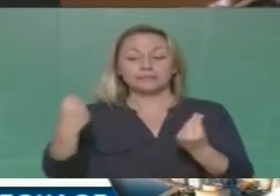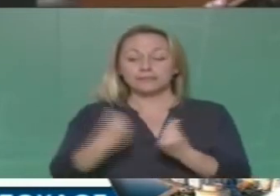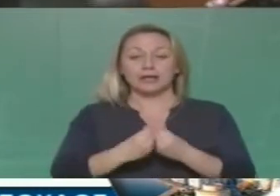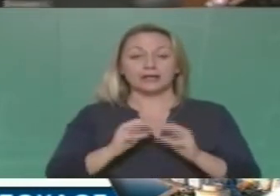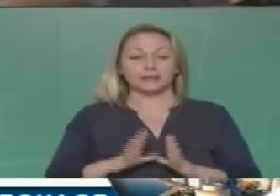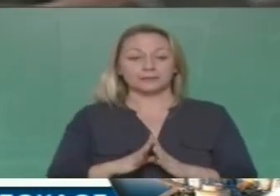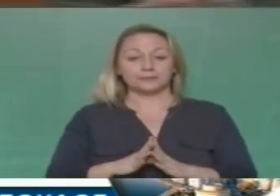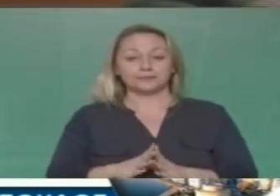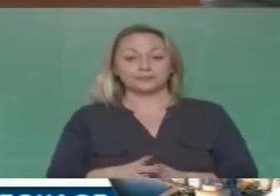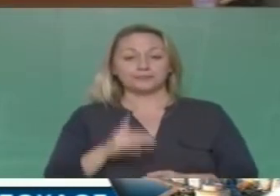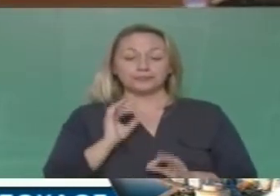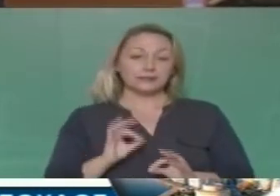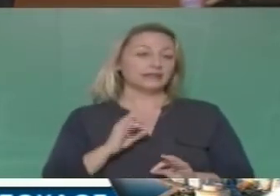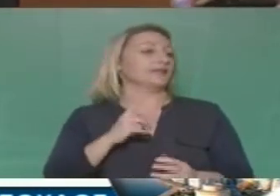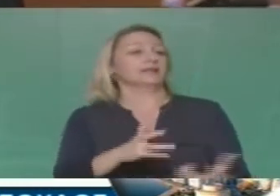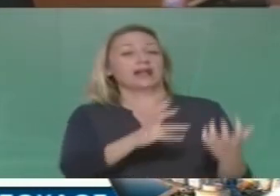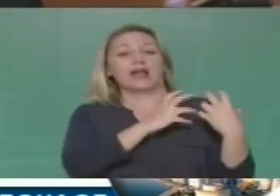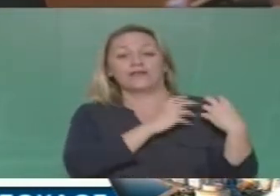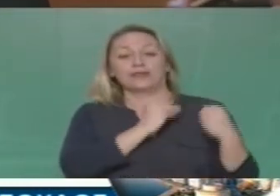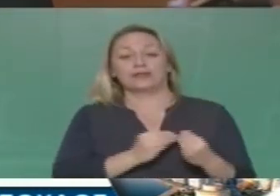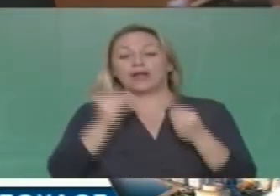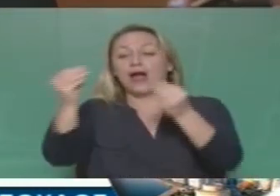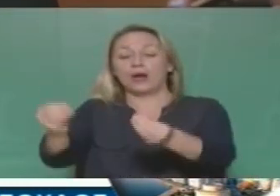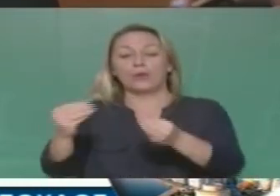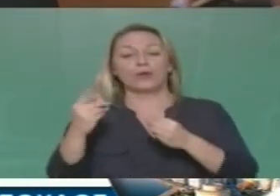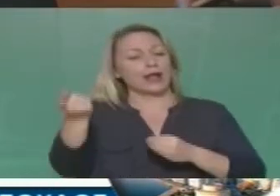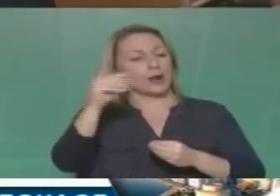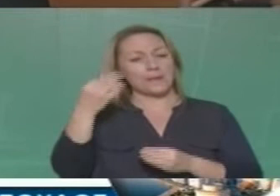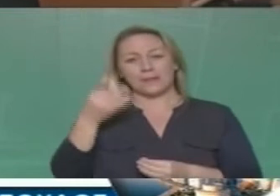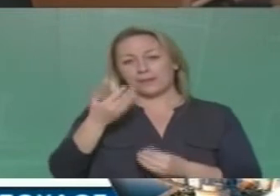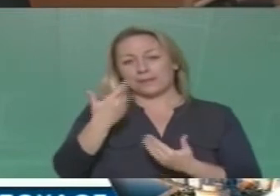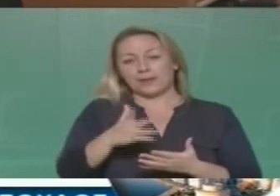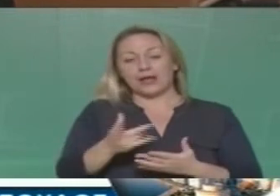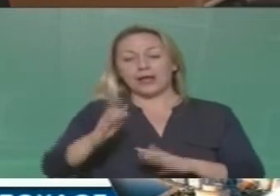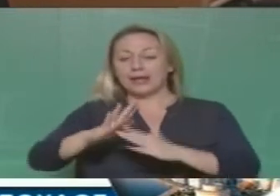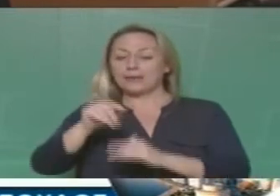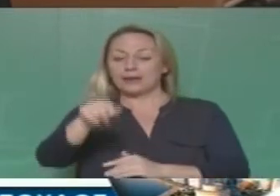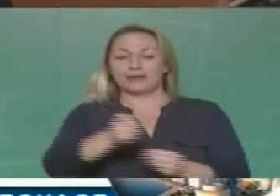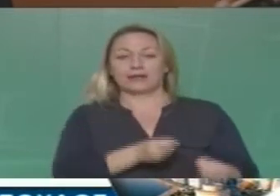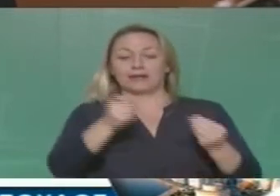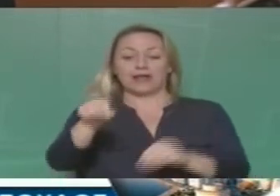Ούτε βεβαίως να ρίξουμε τις ευθύνες το είπε κι άλλος συνάδελφος στις υπηρεσίες.